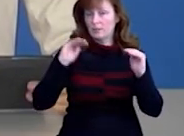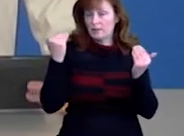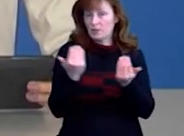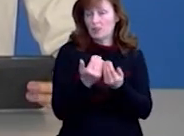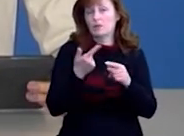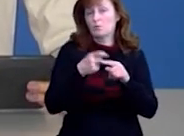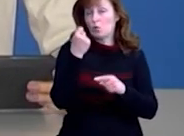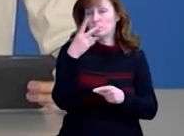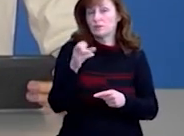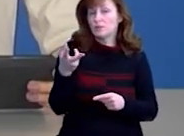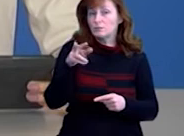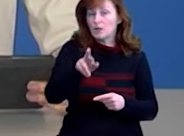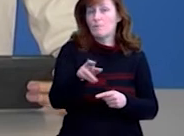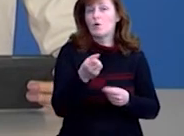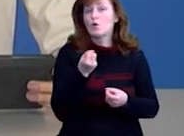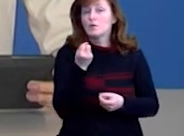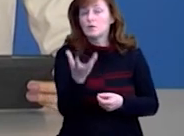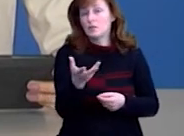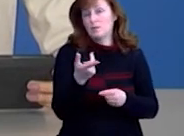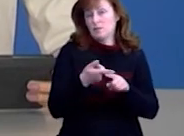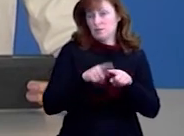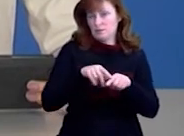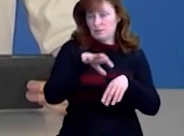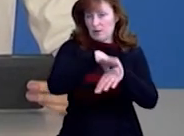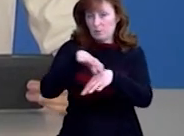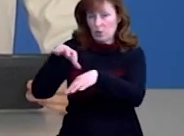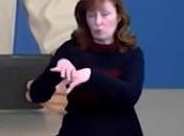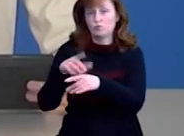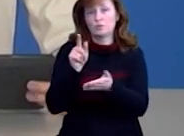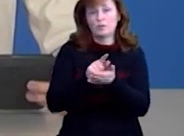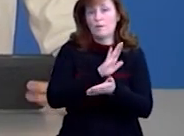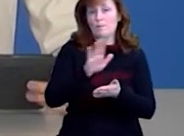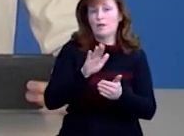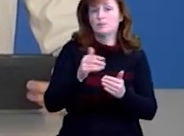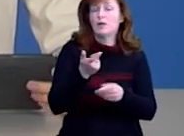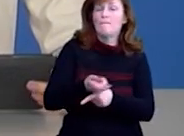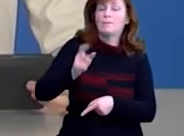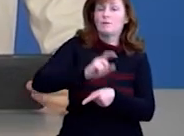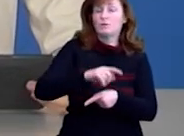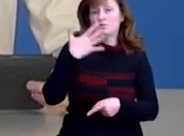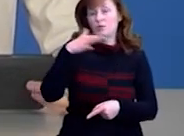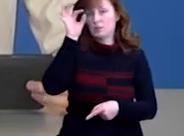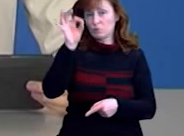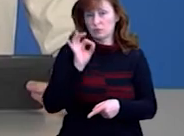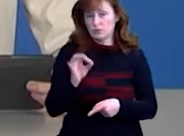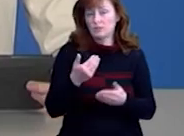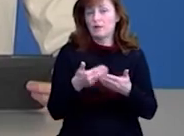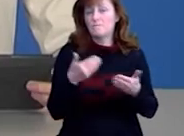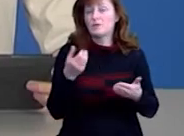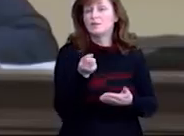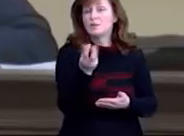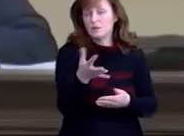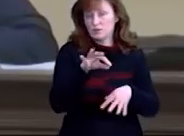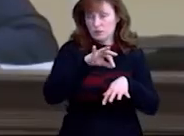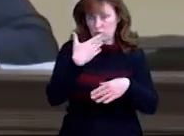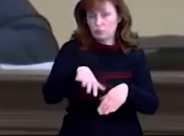травня, кількість нових випадків щодня не має перевищувати 5% від офіційної кількості інфікованих в Україні. Також